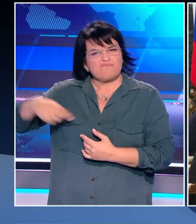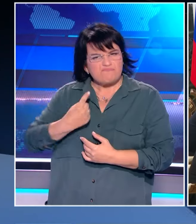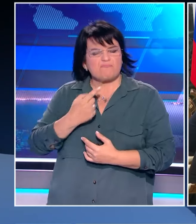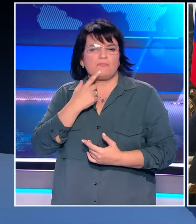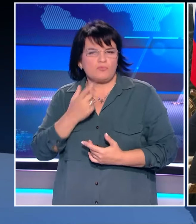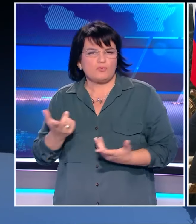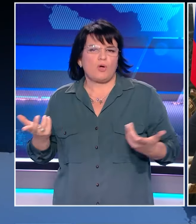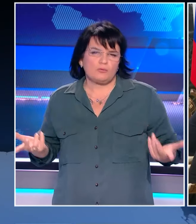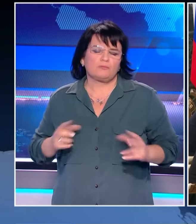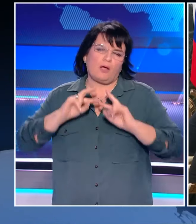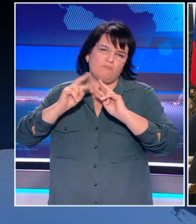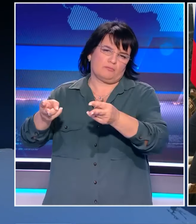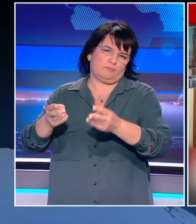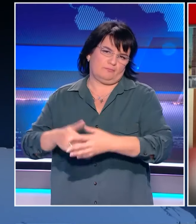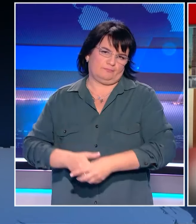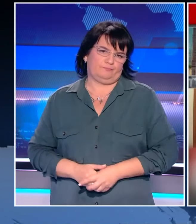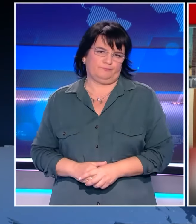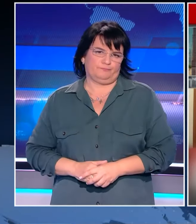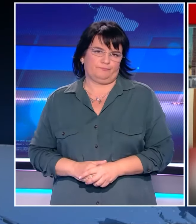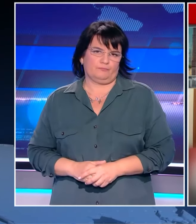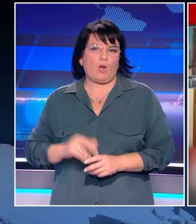нападение на Российскую Федерацию.